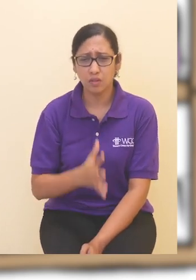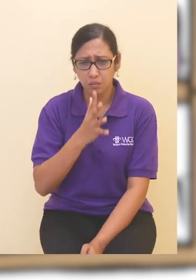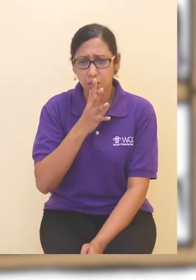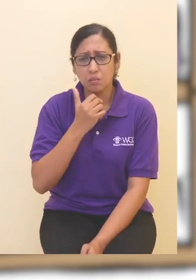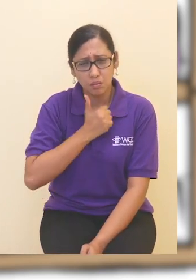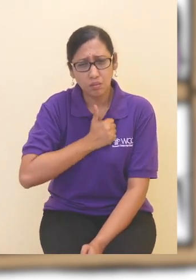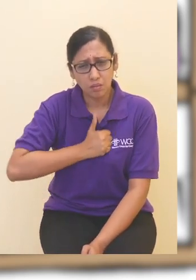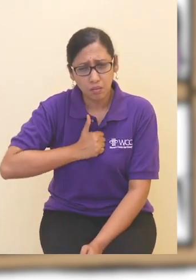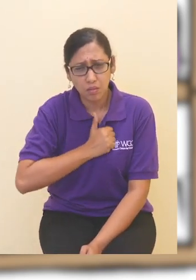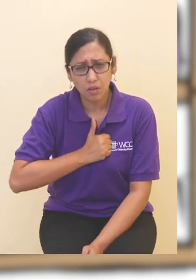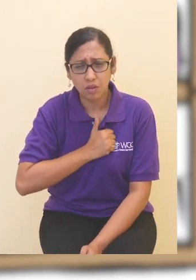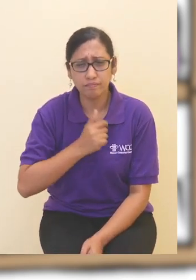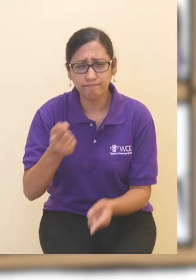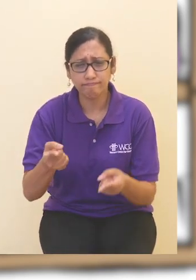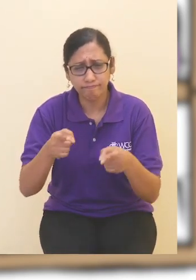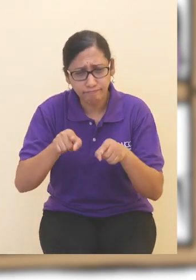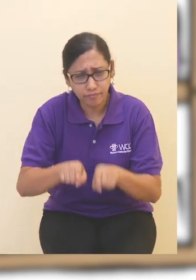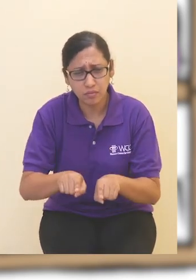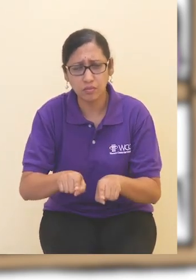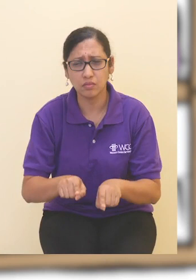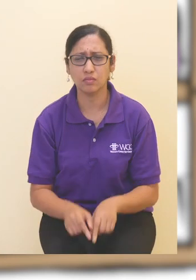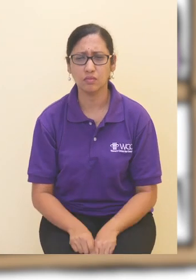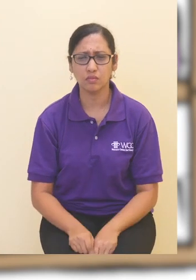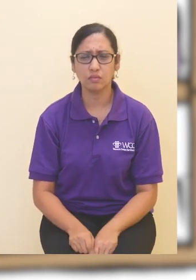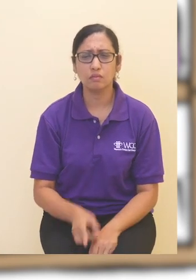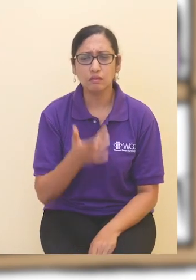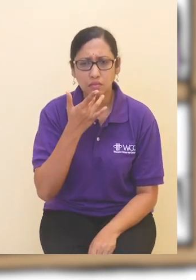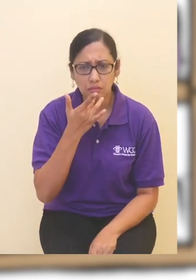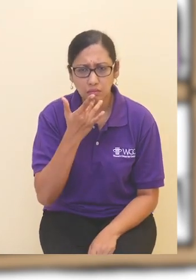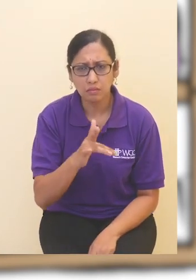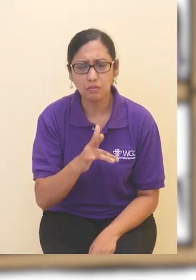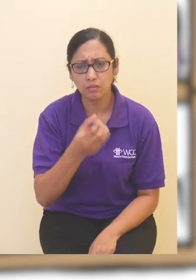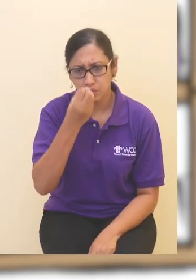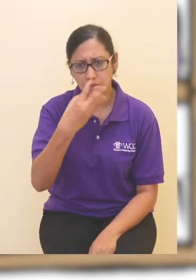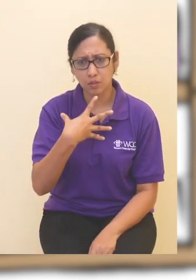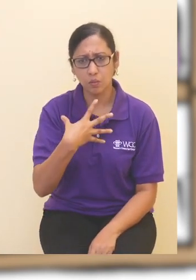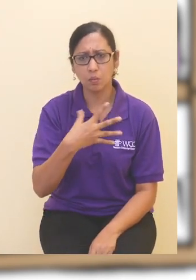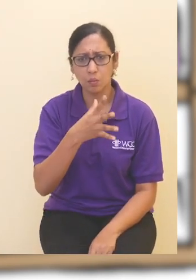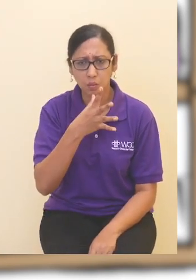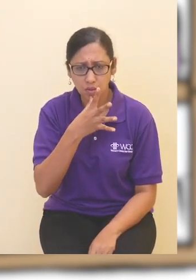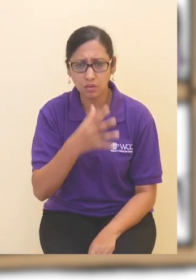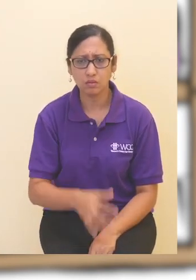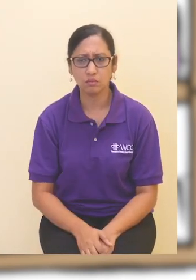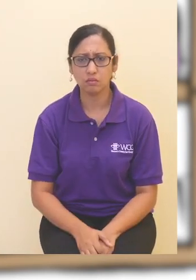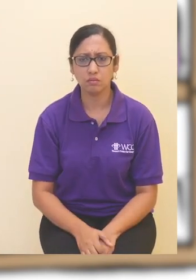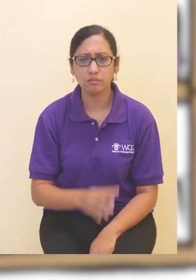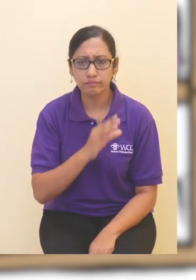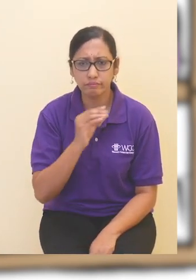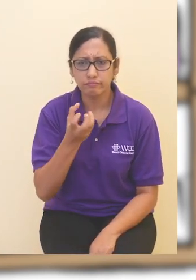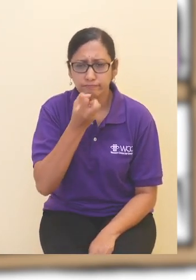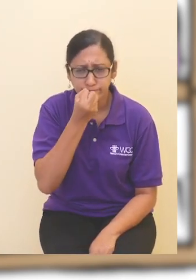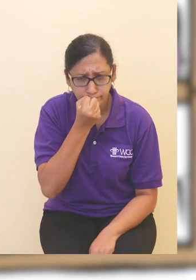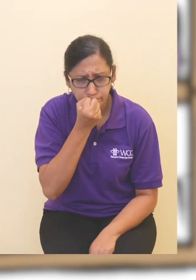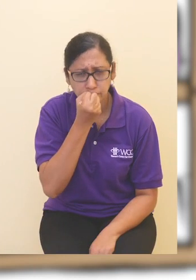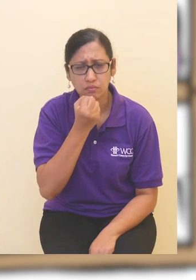Ibu minta maaf. Benda ni jadi dekat kamu. Nasib baik kamu beritahu ibu dan tidak merahsiakannya.